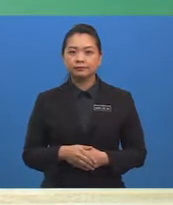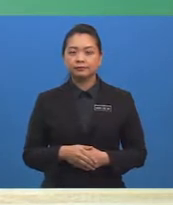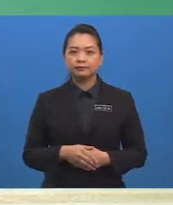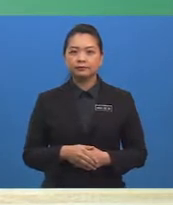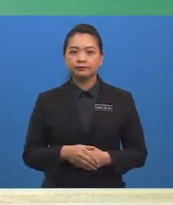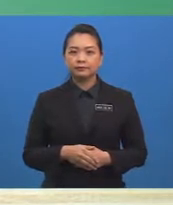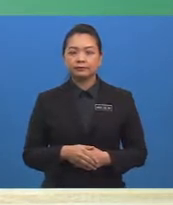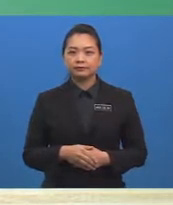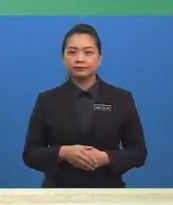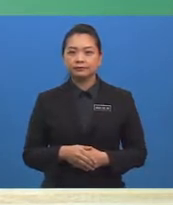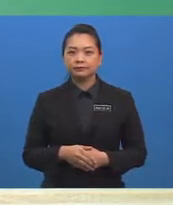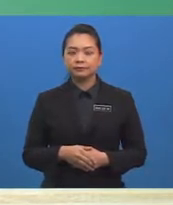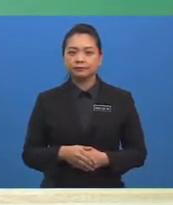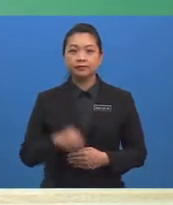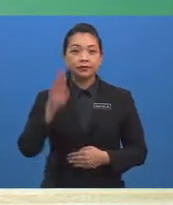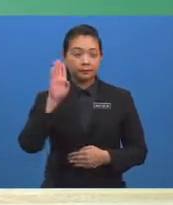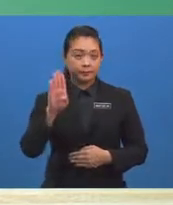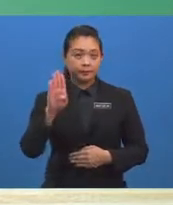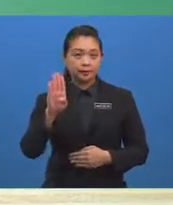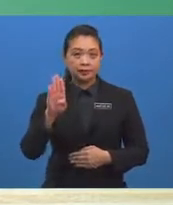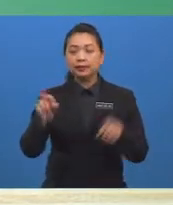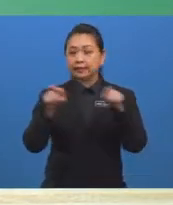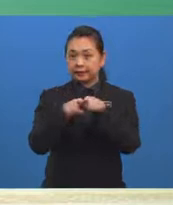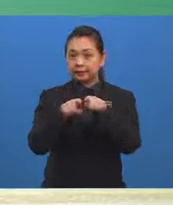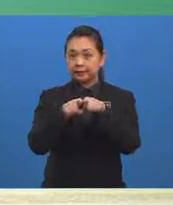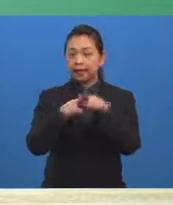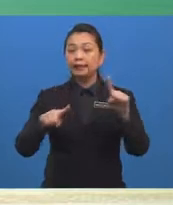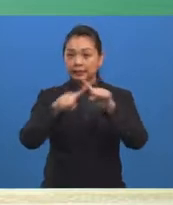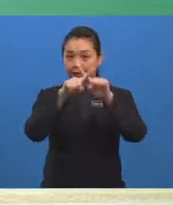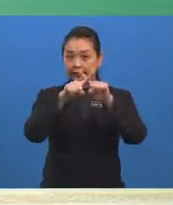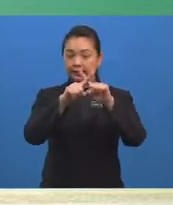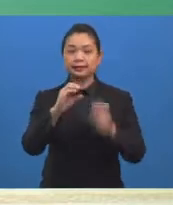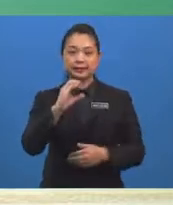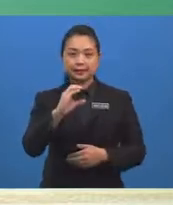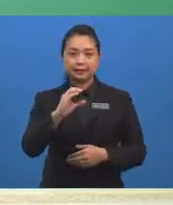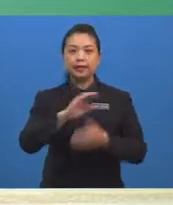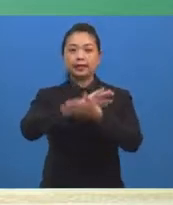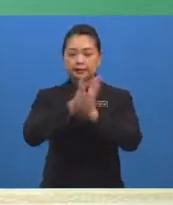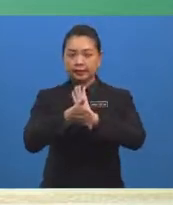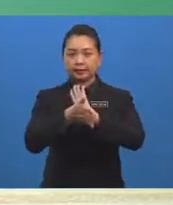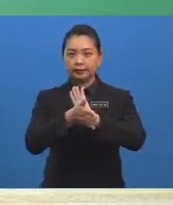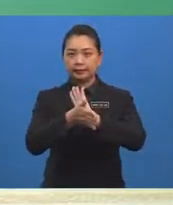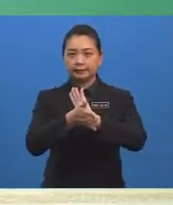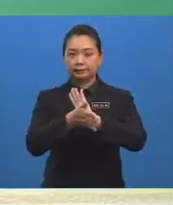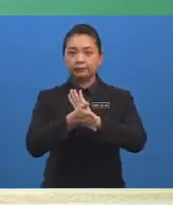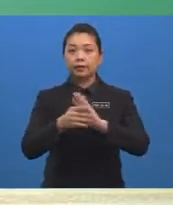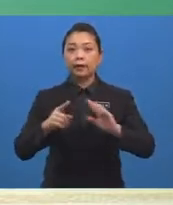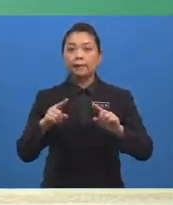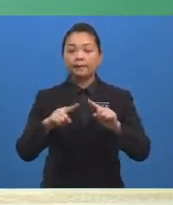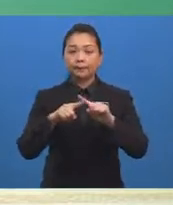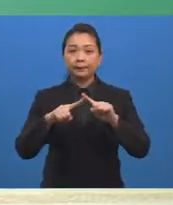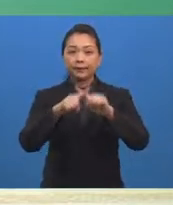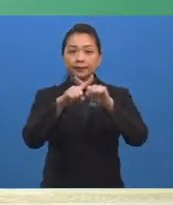peristiwa B bersilang dengan peristiwa C Maka persilangan antara A dan B